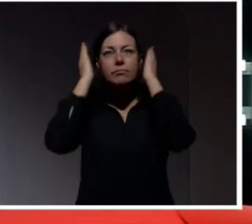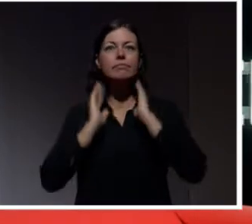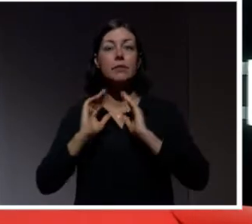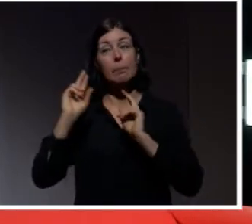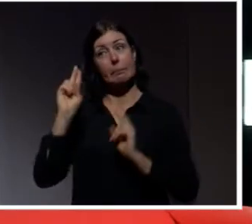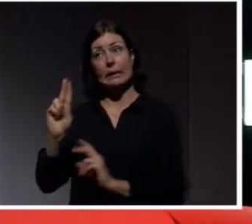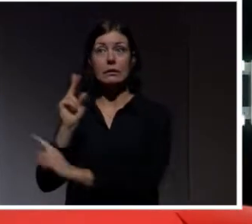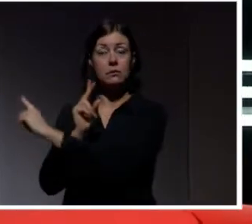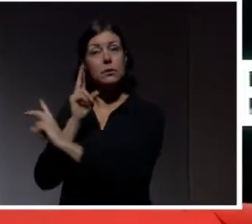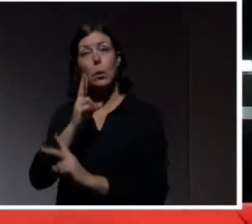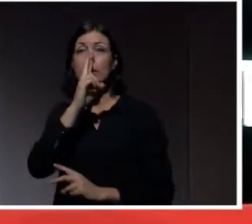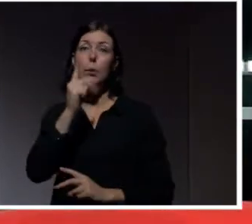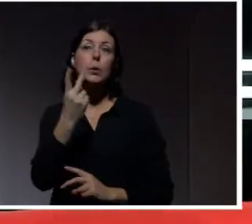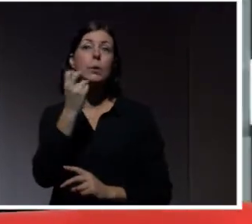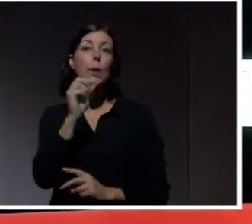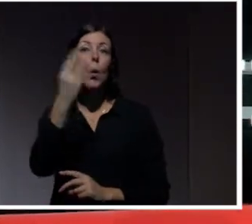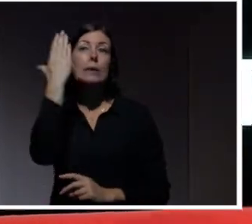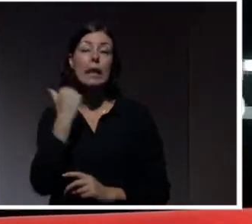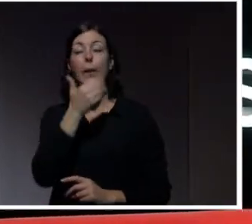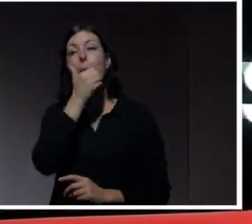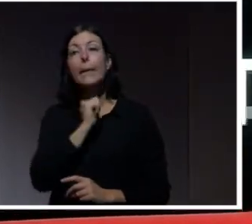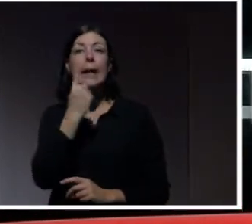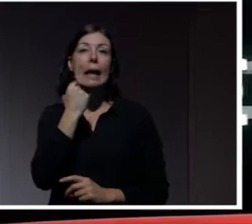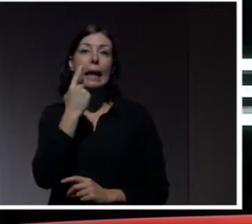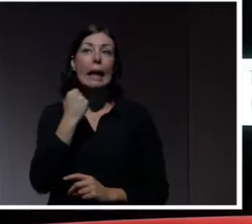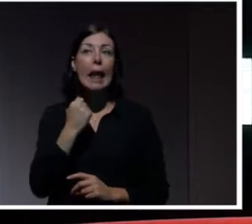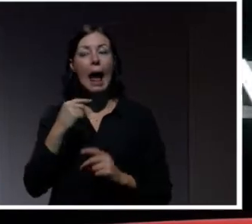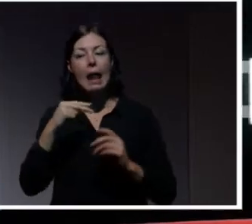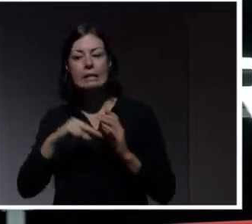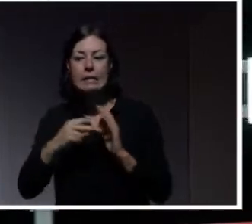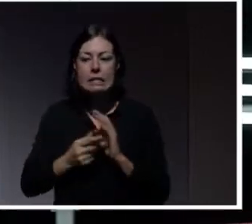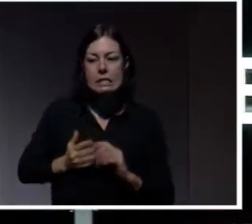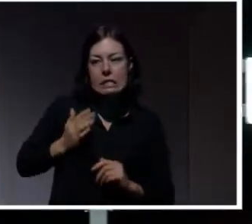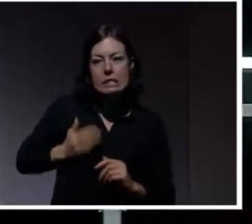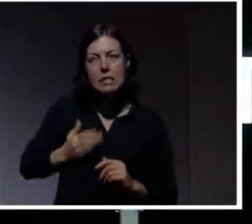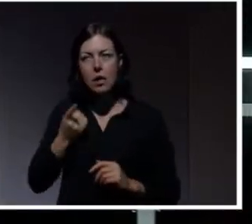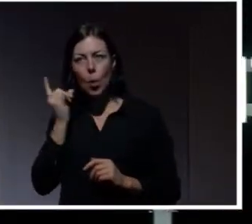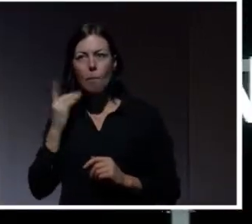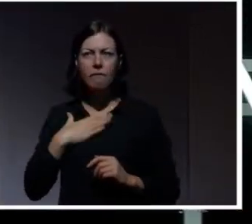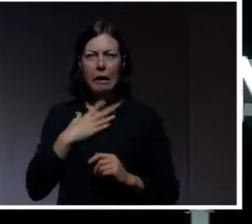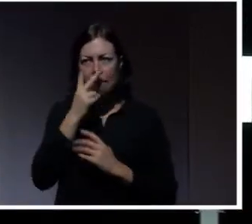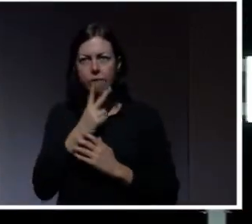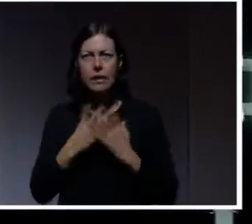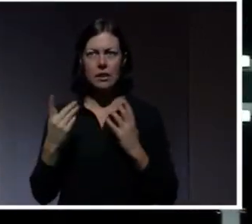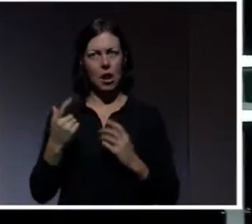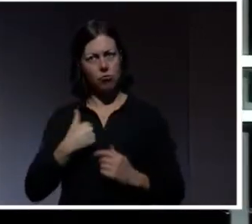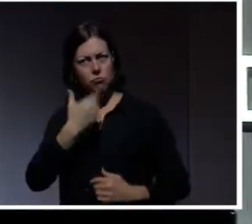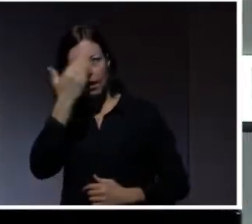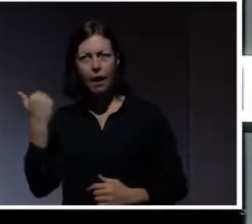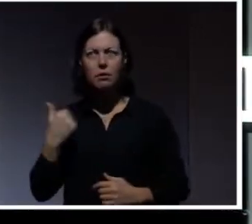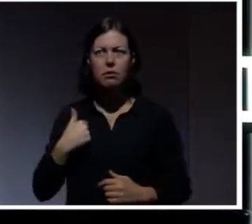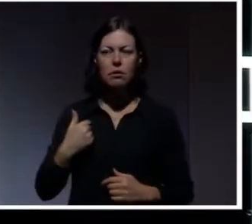för 20 år sedan. var unga killar oftast, teknikintresserade, som ville visa att de kunde. Som ville